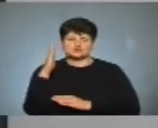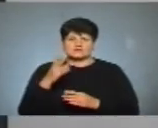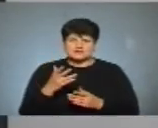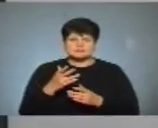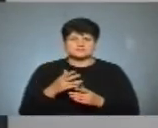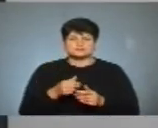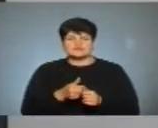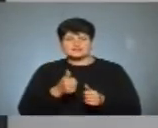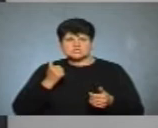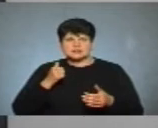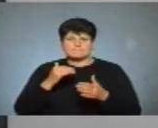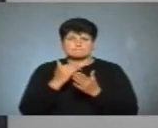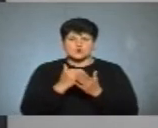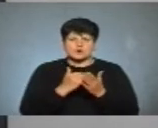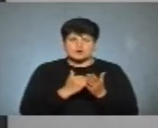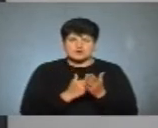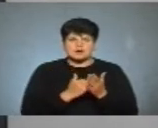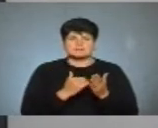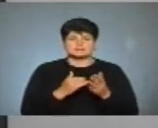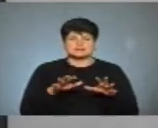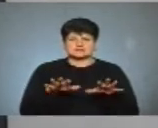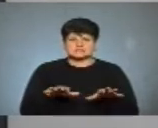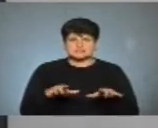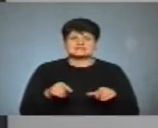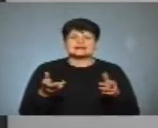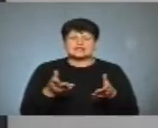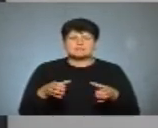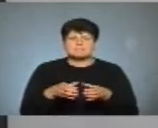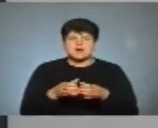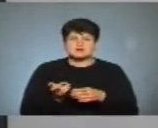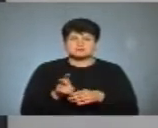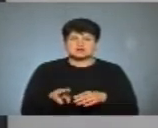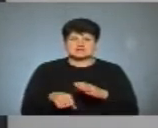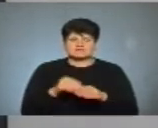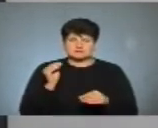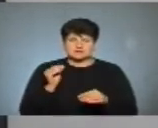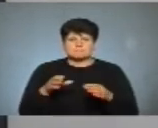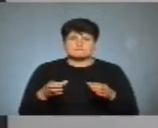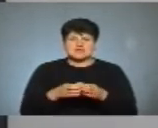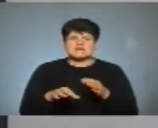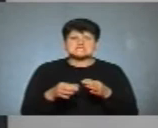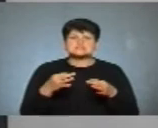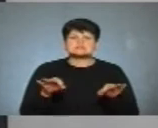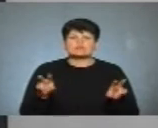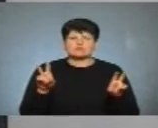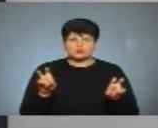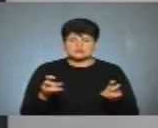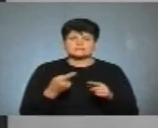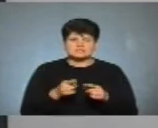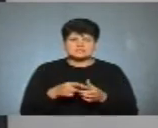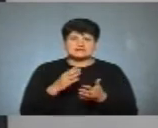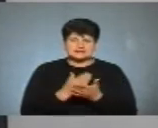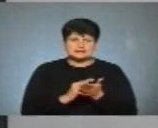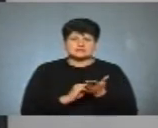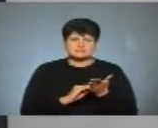відійшли від програмних засад, з якими партія йшла на місцеві вибори. Це партія «Свобода». Про це зазначено на сейці